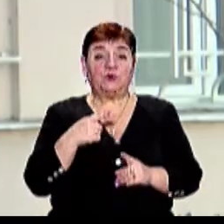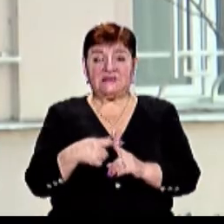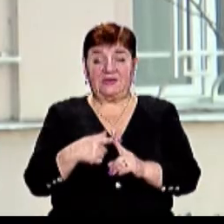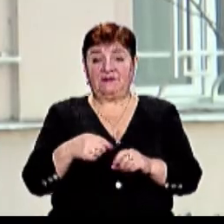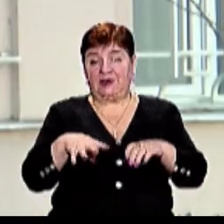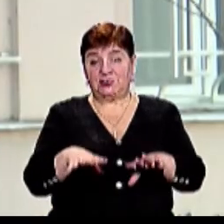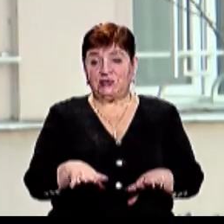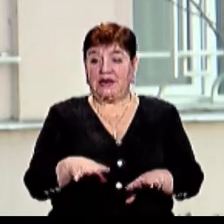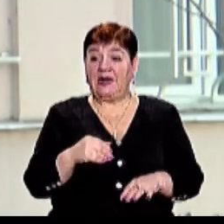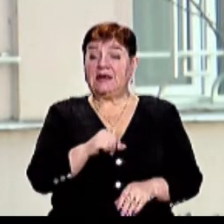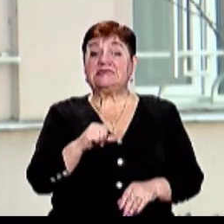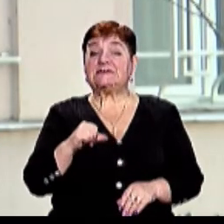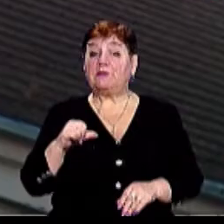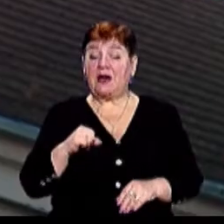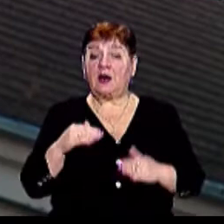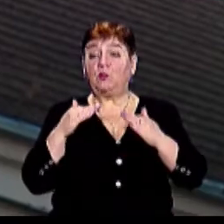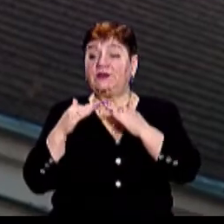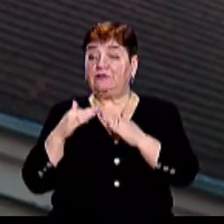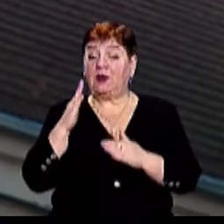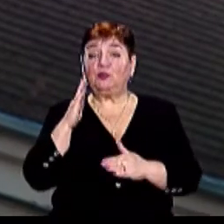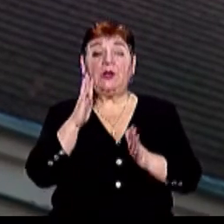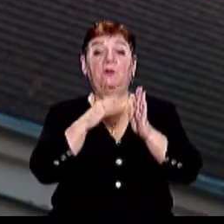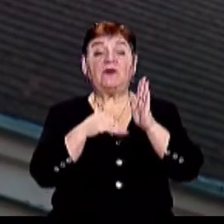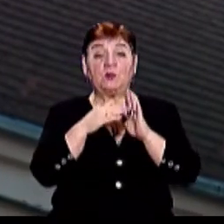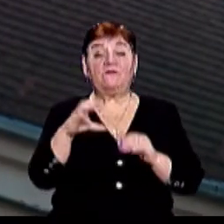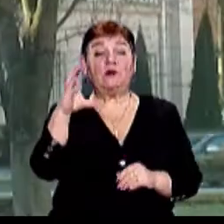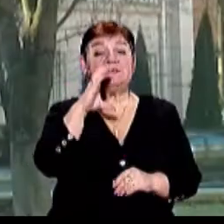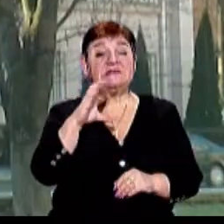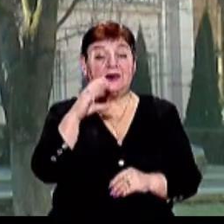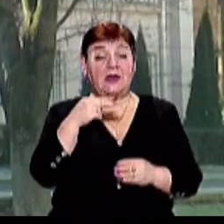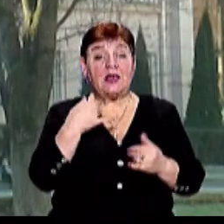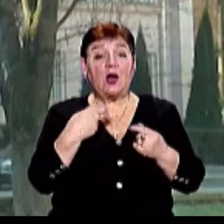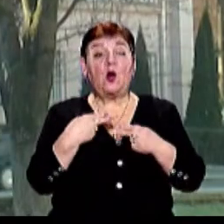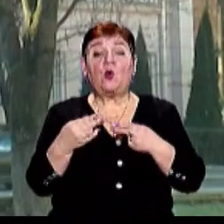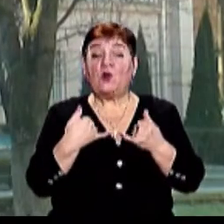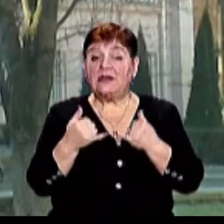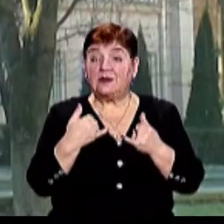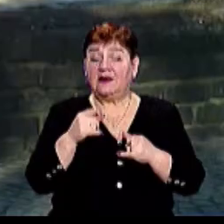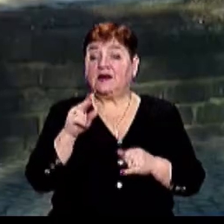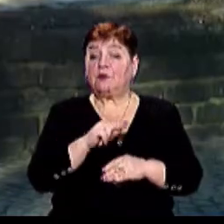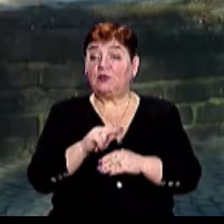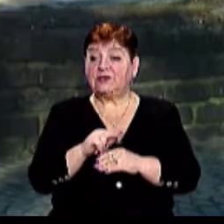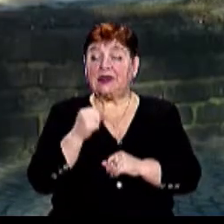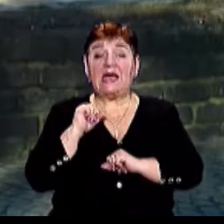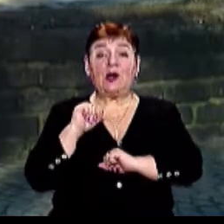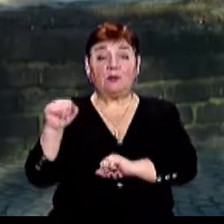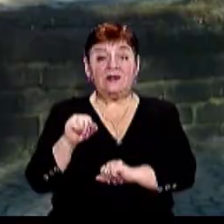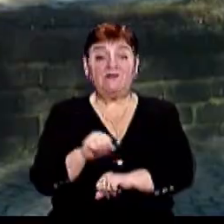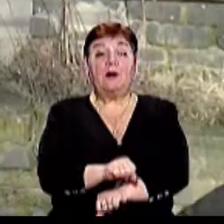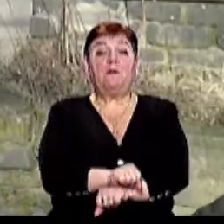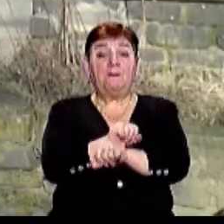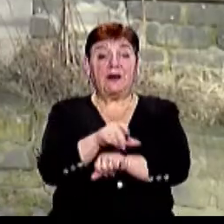рішення Фасад будівлі СБУ в Закарпатській області буде пофарбовано у сірий колір Капітальний ремонт цього року відбудеться і в сквері Героїв Майдану,